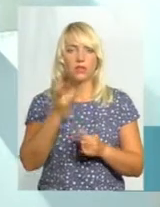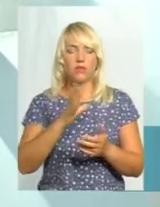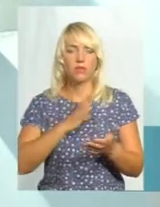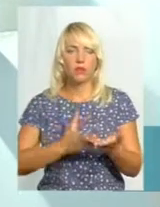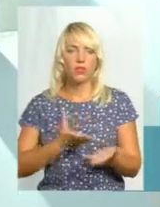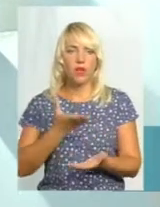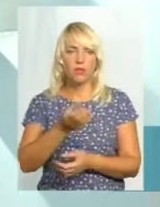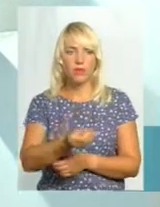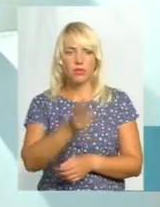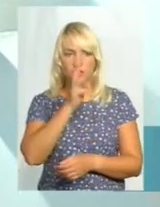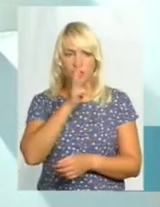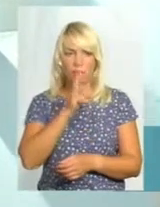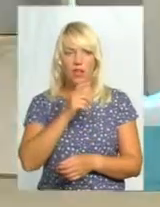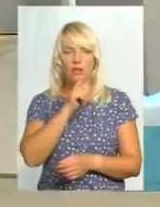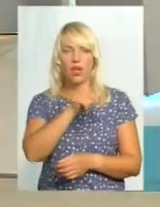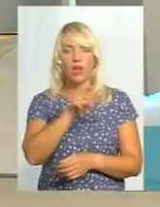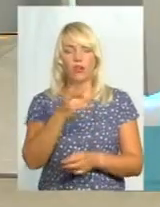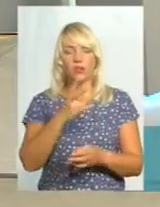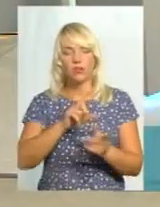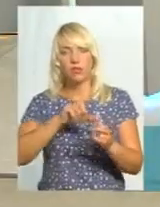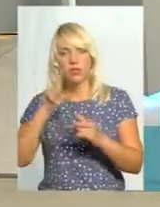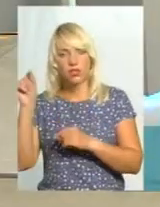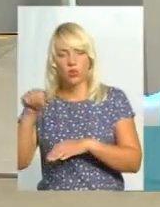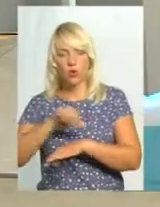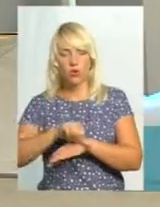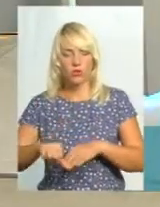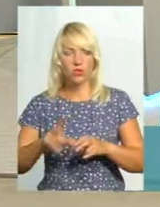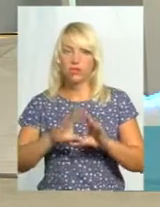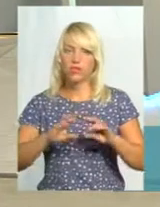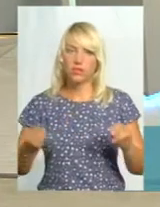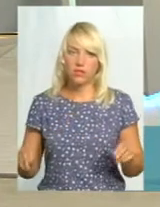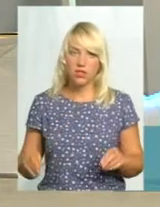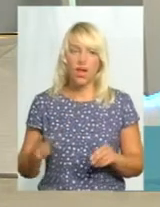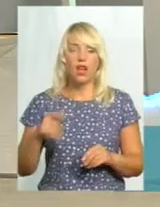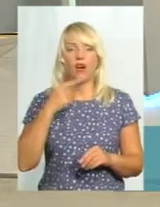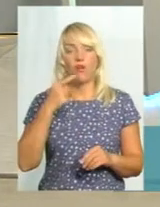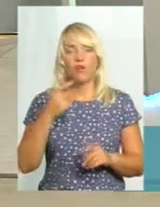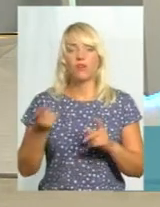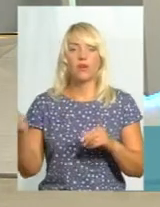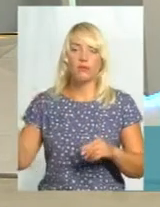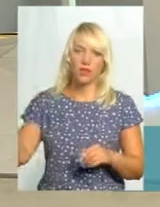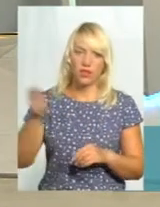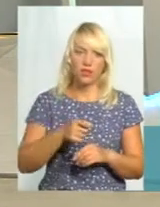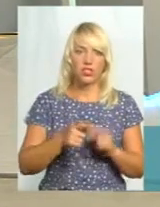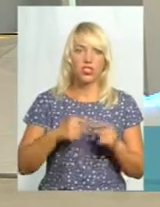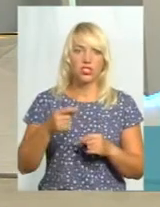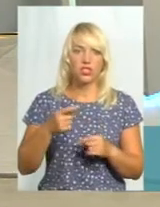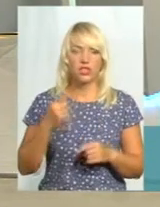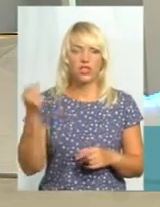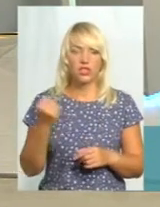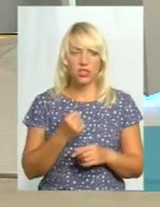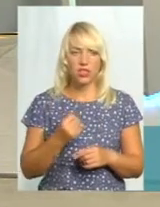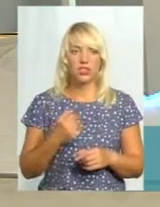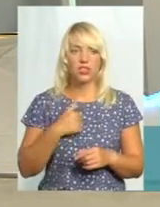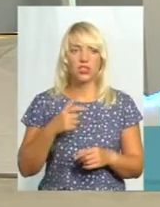гроші, а їм треба перетнути кордон і все, їх садять. Просто кажуть, приїдете знову таки через тиждень, перетнете кордон, через тиждень повернетесь,